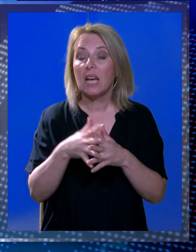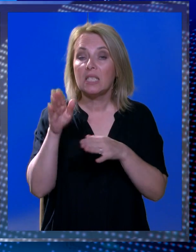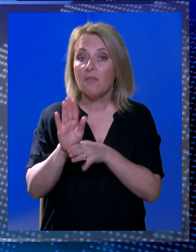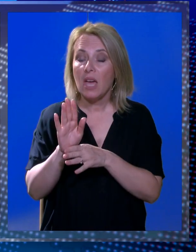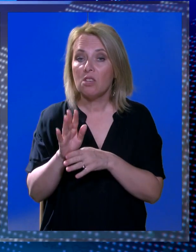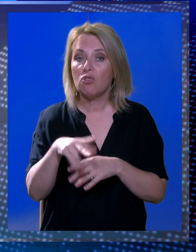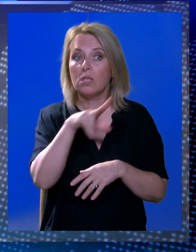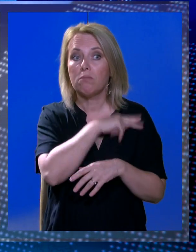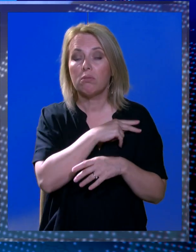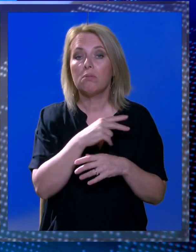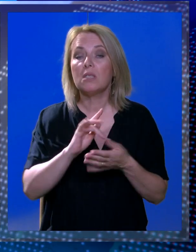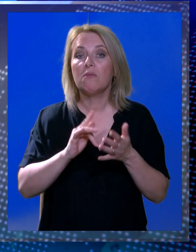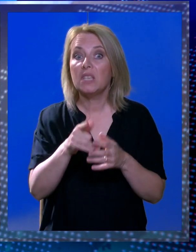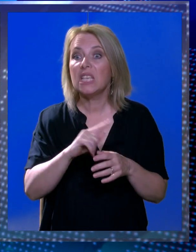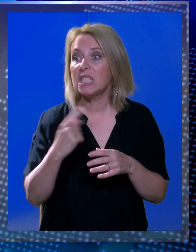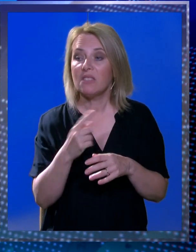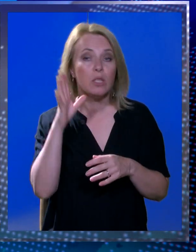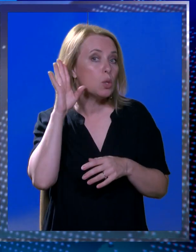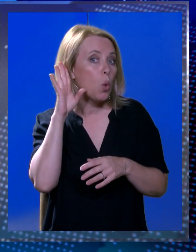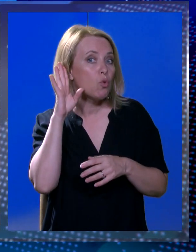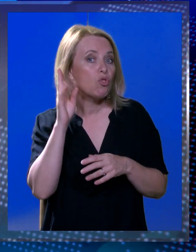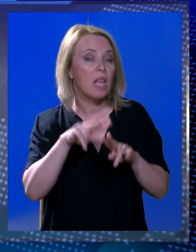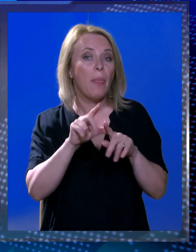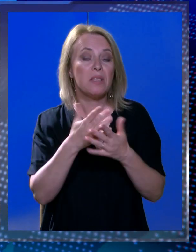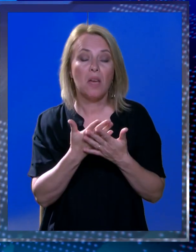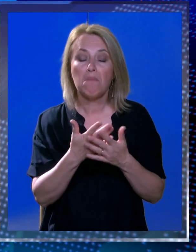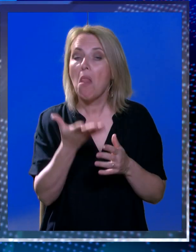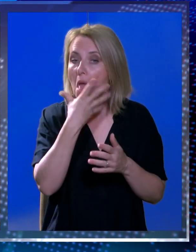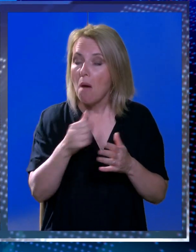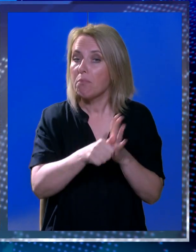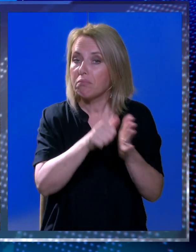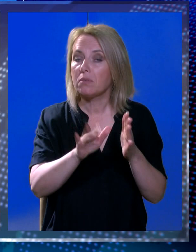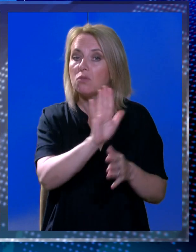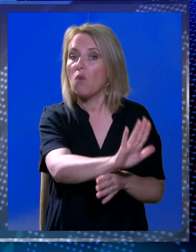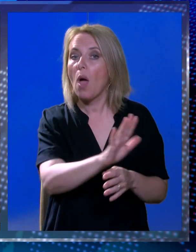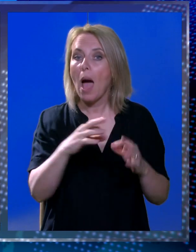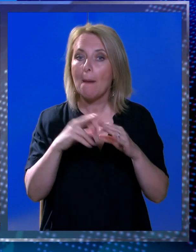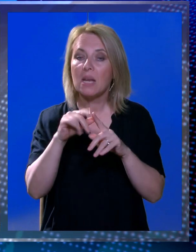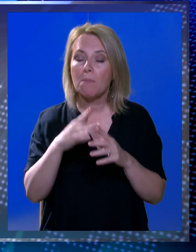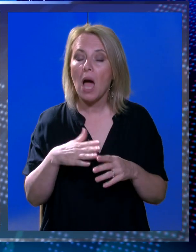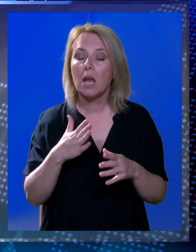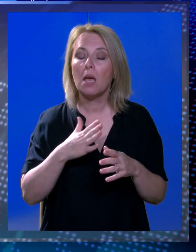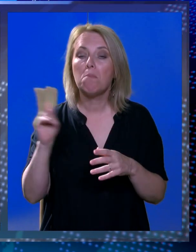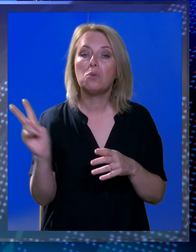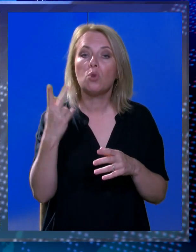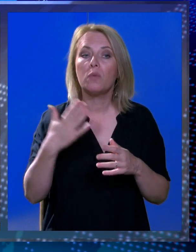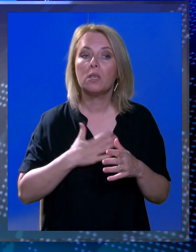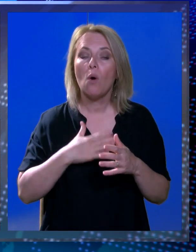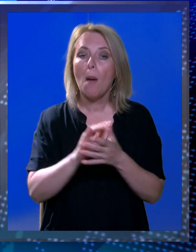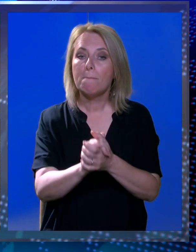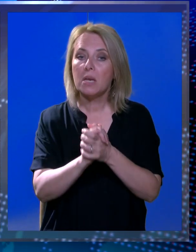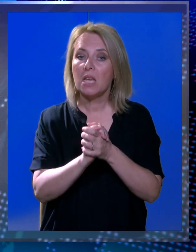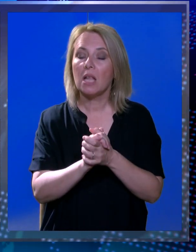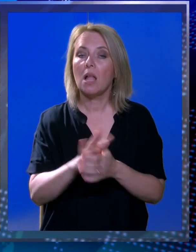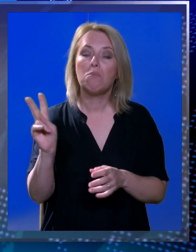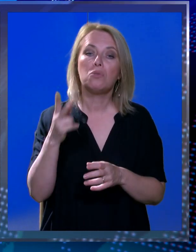vi sami lijepo slušate mata sve što ga odkaže, odkažite svoje apartman, odkažite svoje sobe, pozovite ljude, svoje prijatelje. Neka